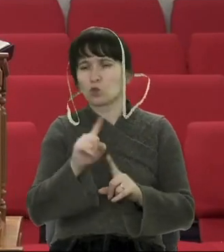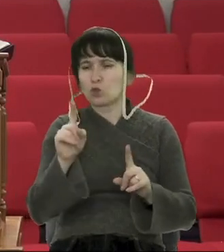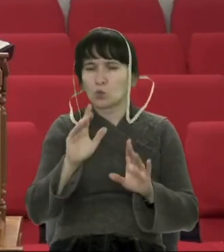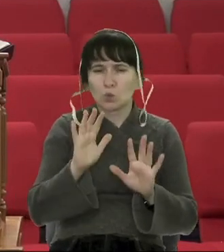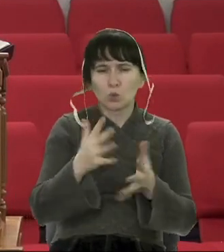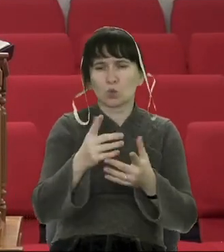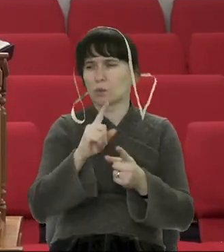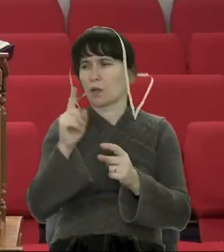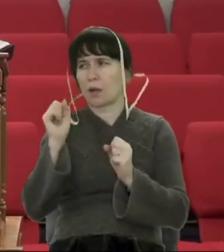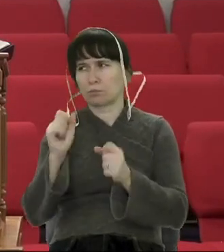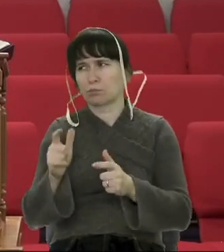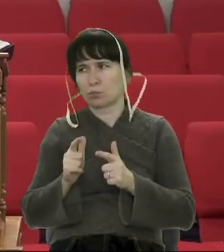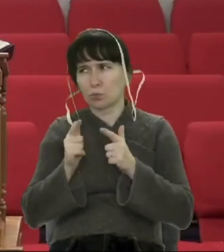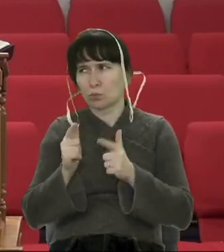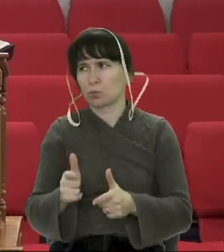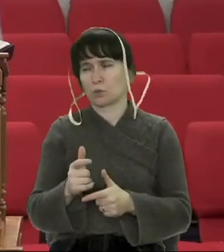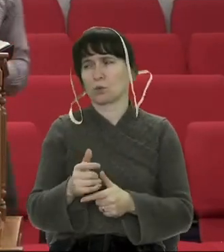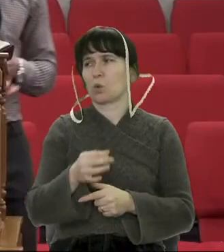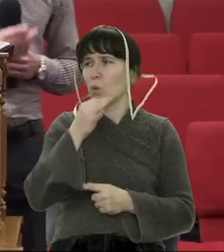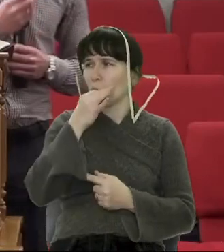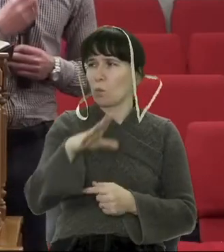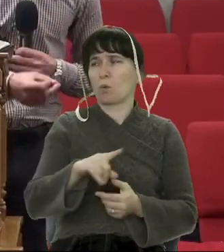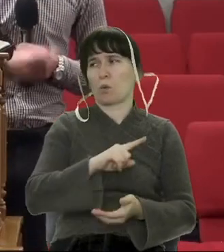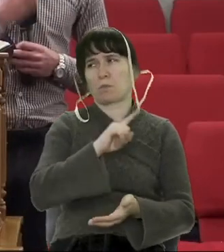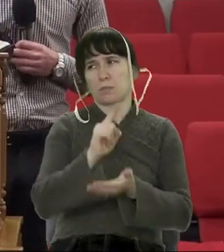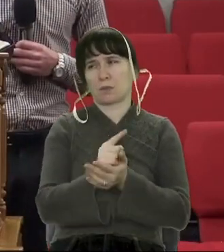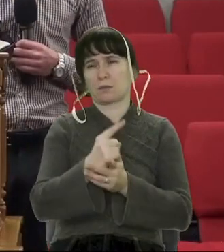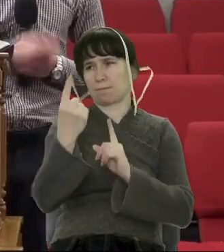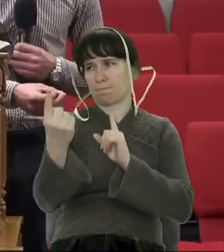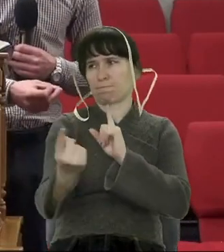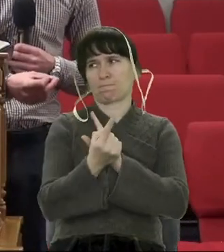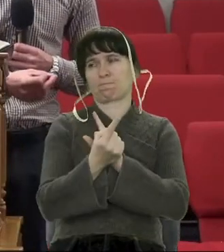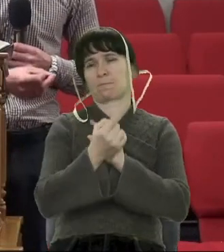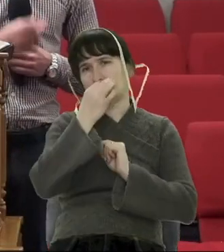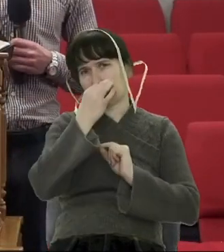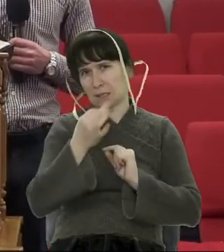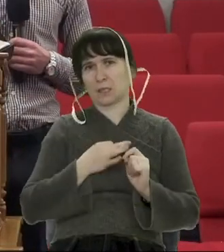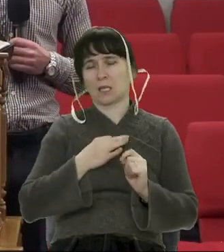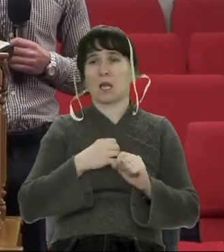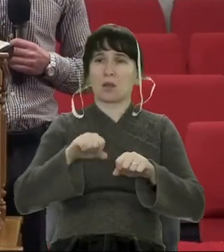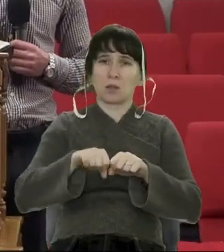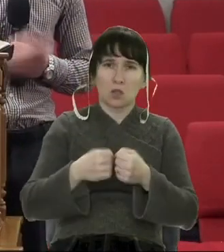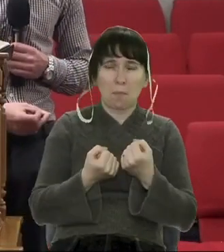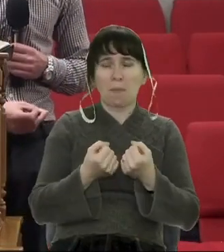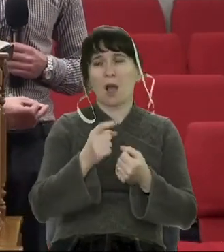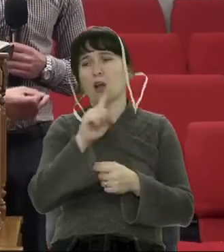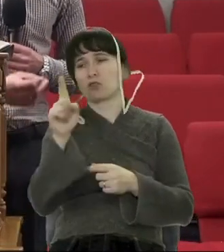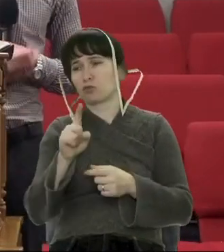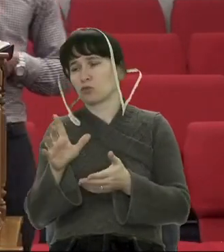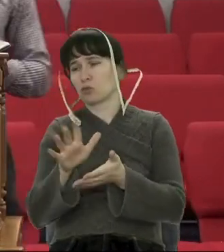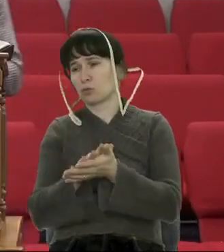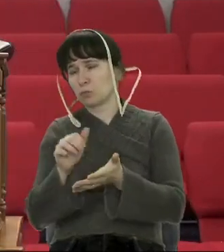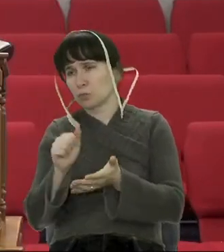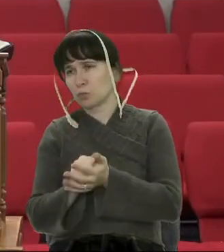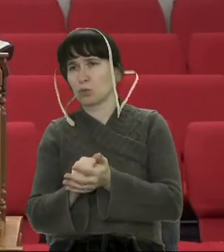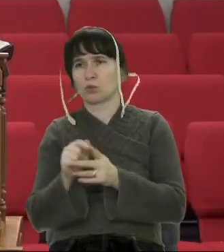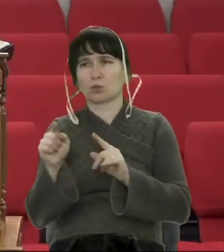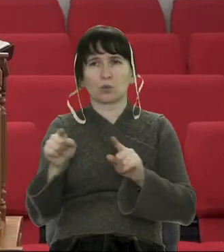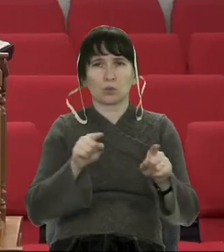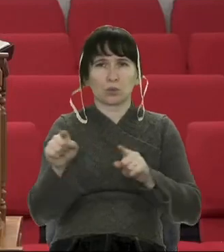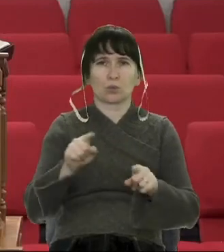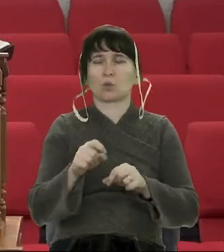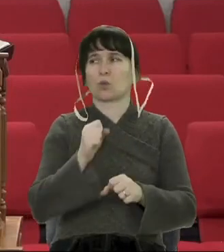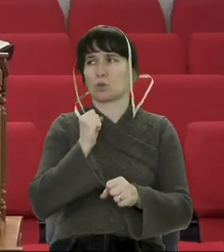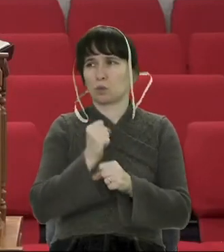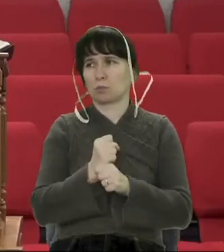вкоїли, що б ви не зробили, прийдіть, просто скажіть, тато, я зламав, мама, я отам вчудила, я те і те